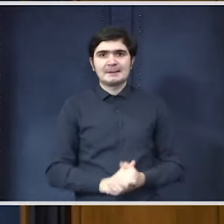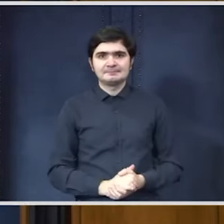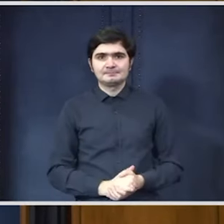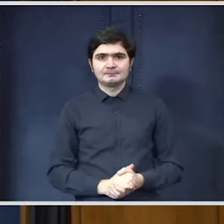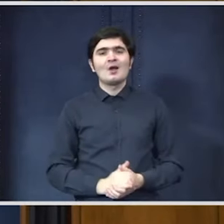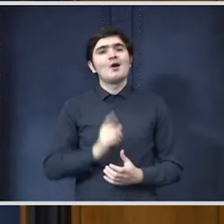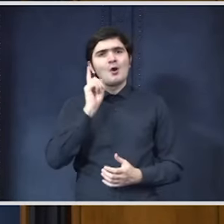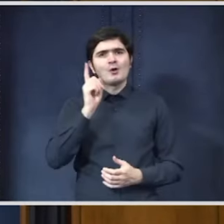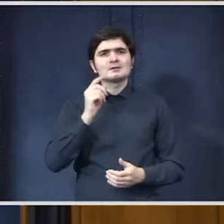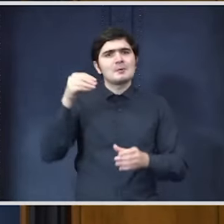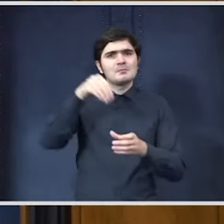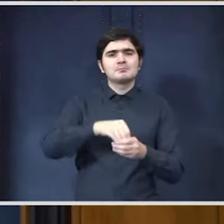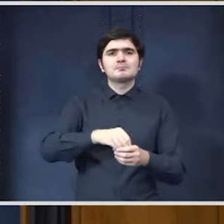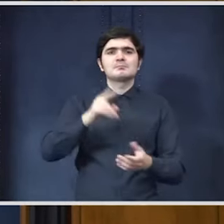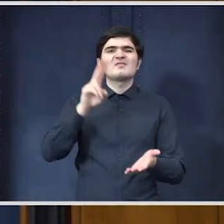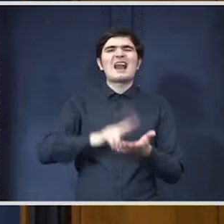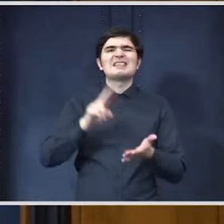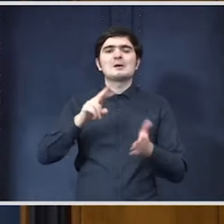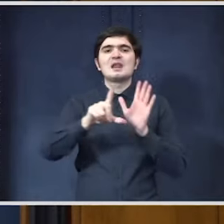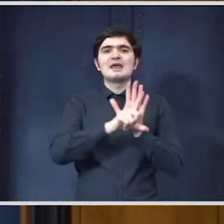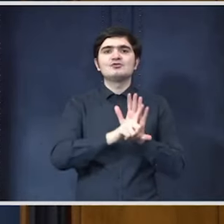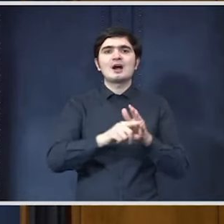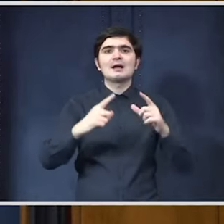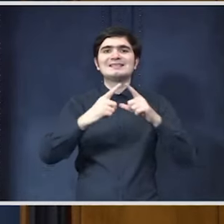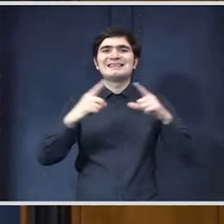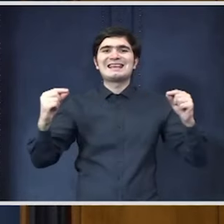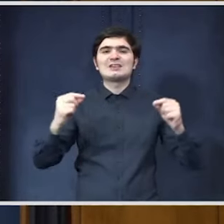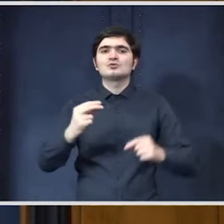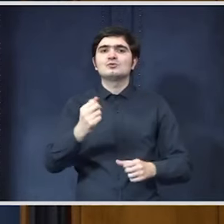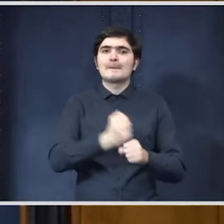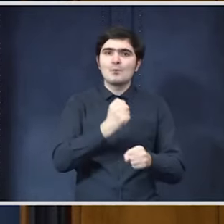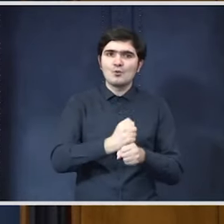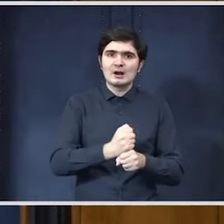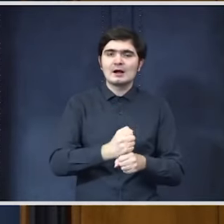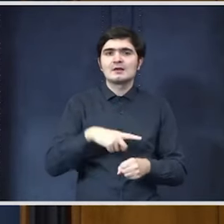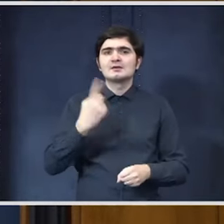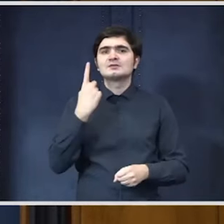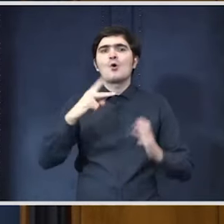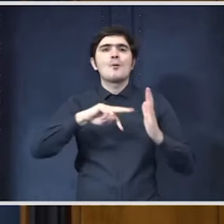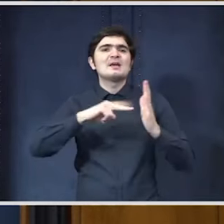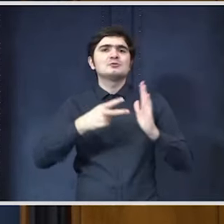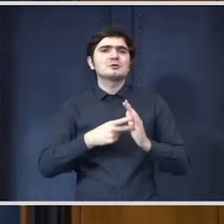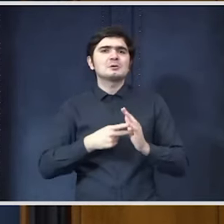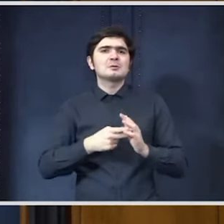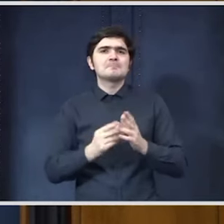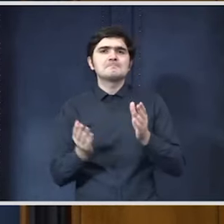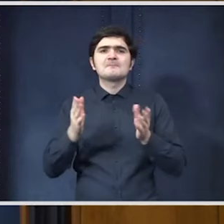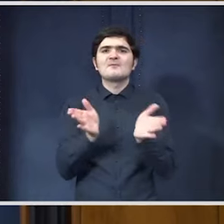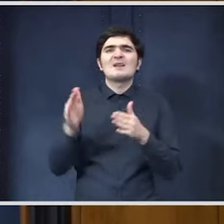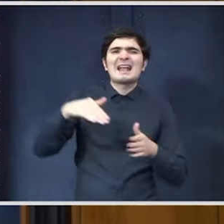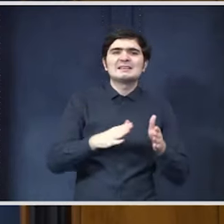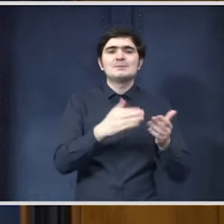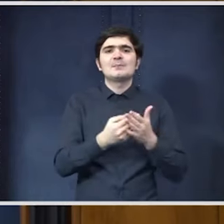Vom legifera ticheturi de muncă, care sunt o metodă flexibilă, nebirocratică, de a plăti